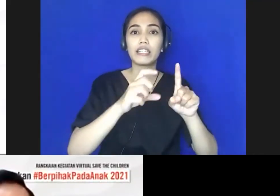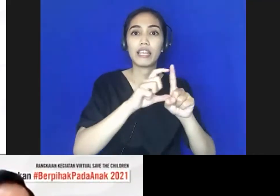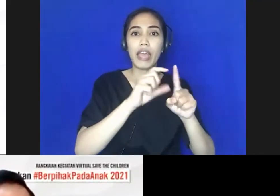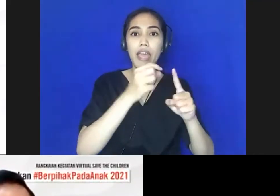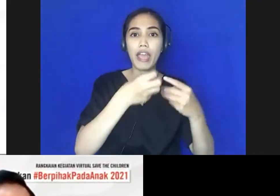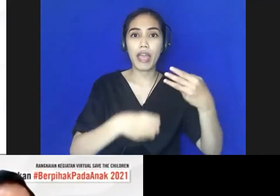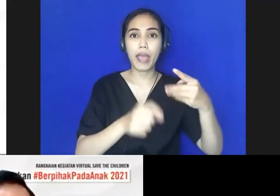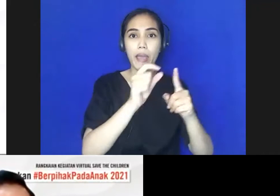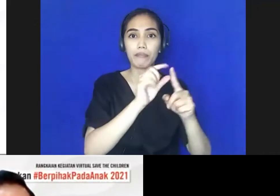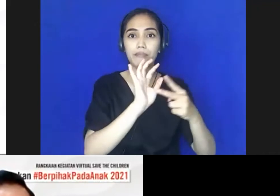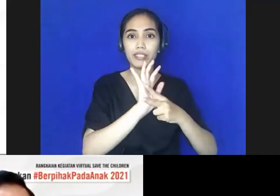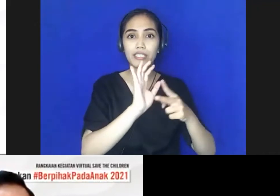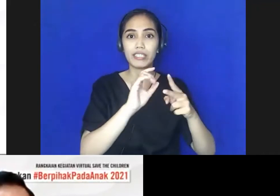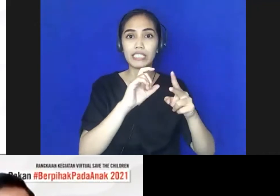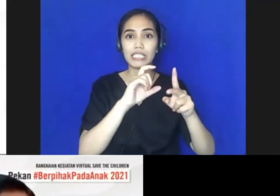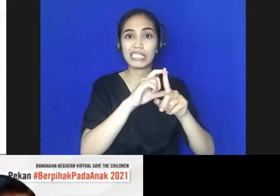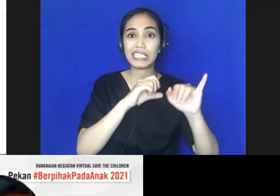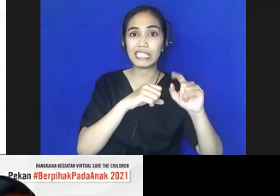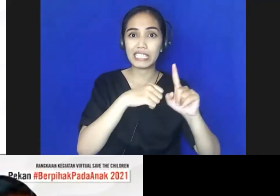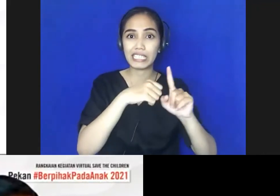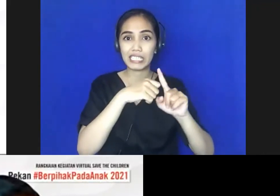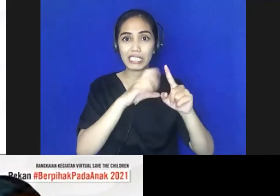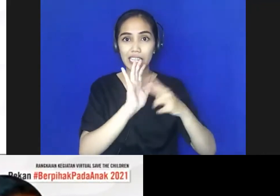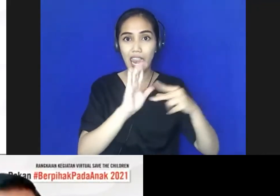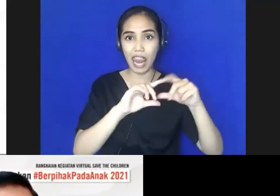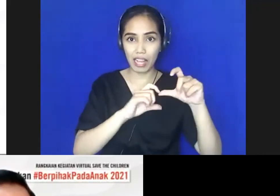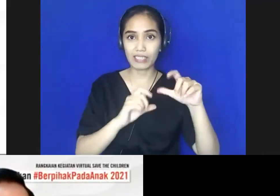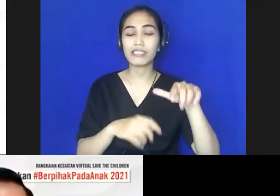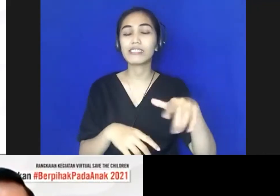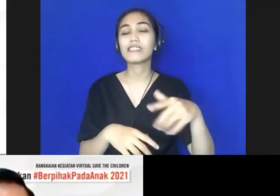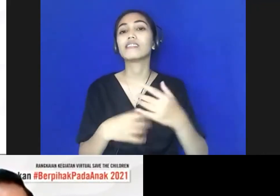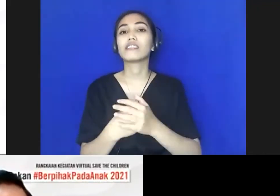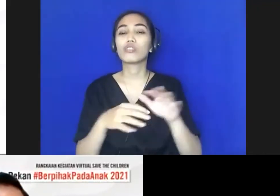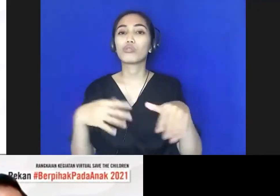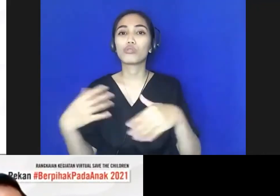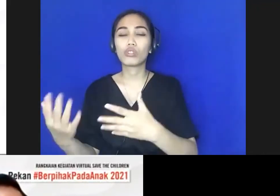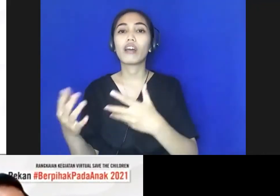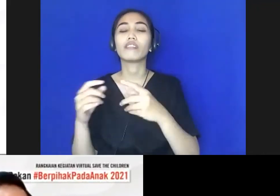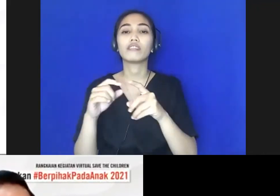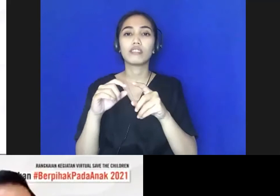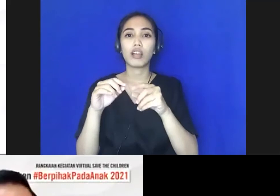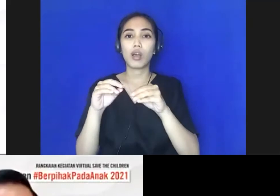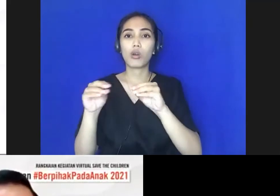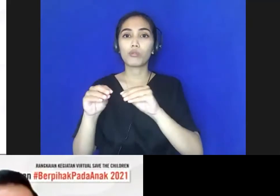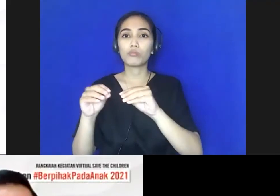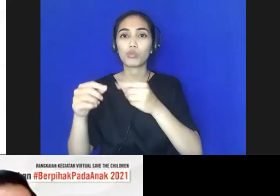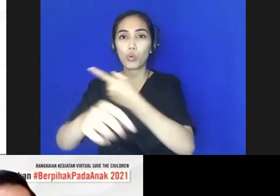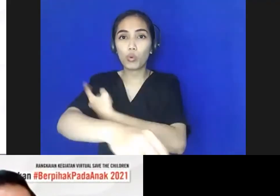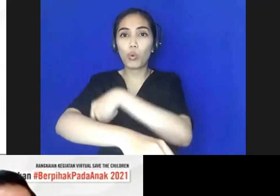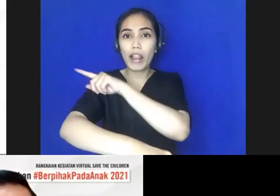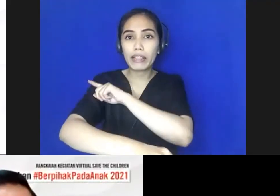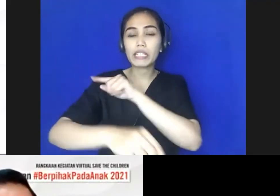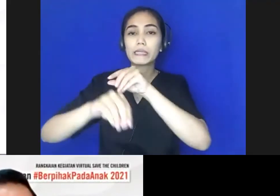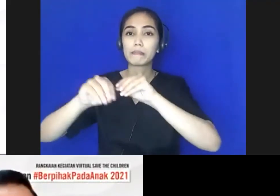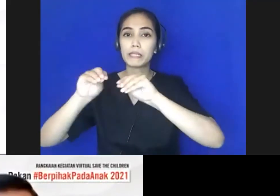Dirijen Pendidikan Luar Sekolah dan Pemuda, lalu Dirijen Peningkatan Mutu Pendidikan dan Tendaga Kepedidikan. Di sini saya